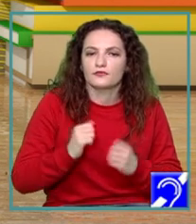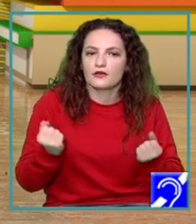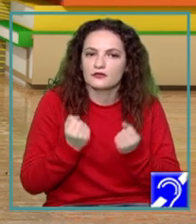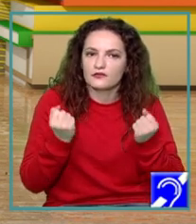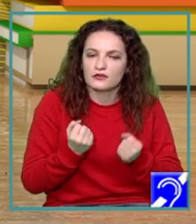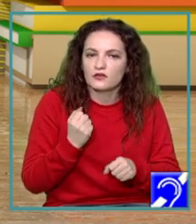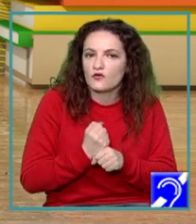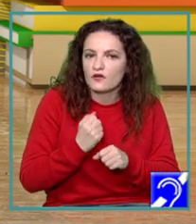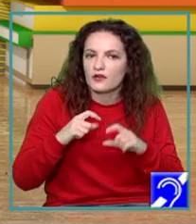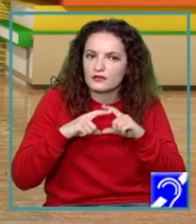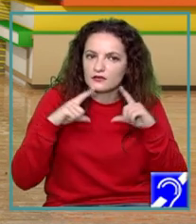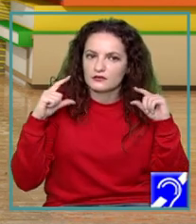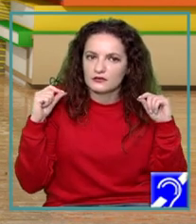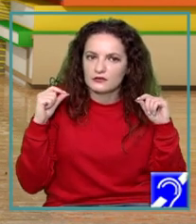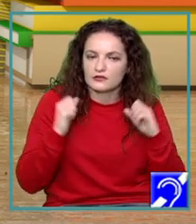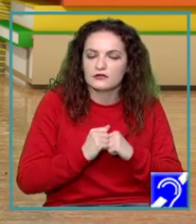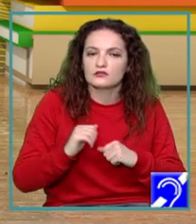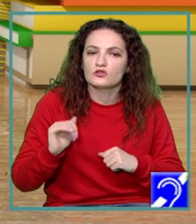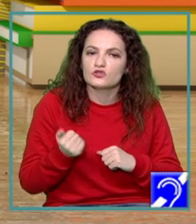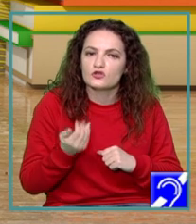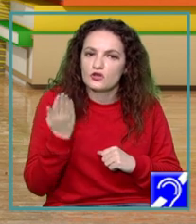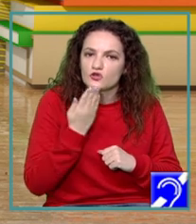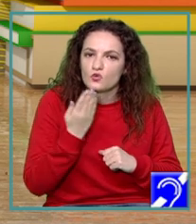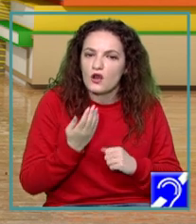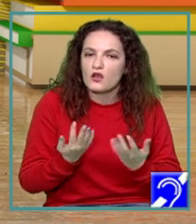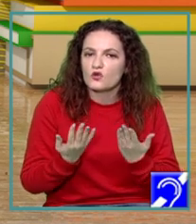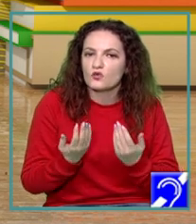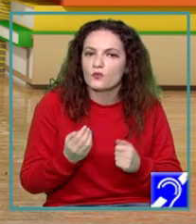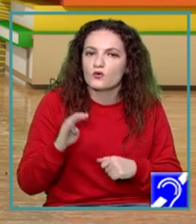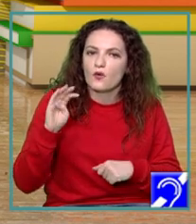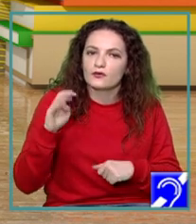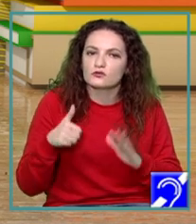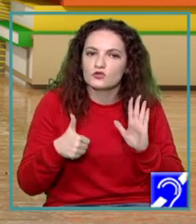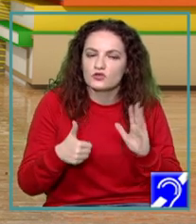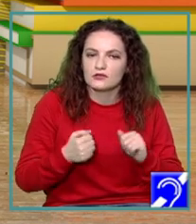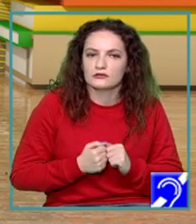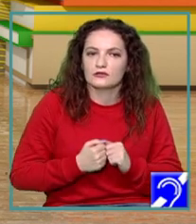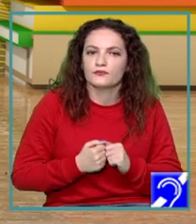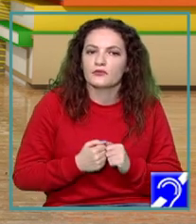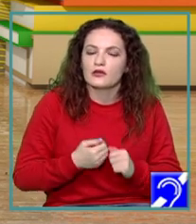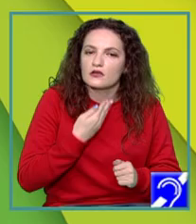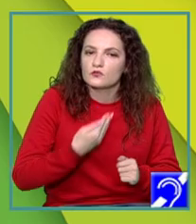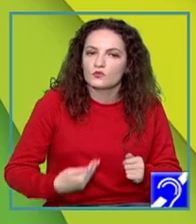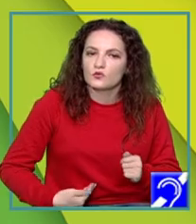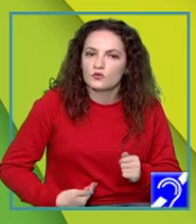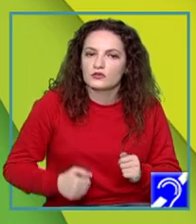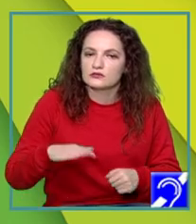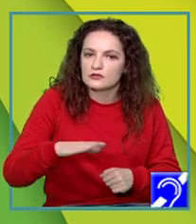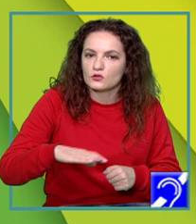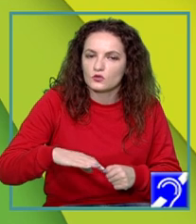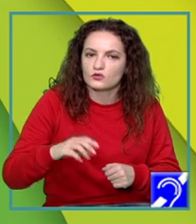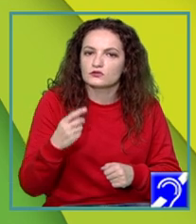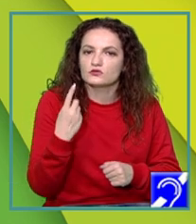mi-o desfășor la Grădinița Luminița și la Școala Gimnazială numărul 46 în sectorul 2 al Capitalei.